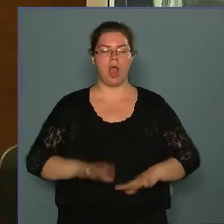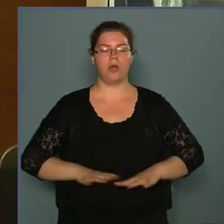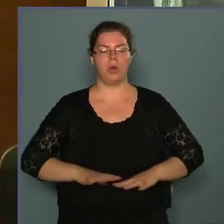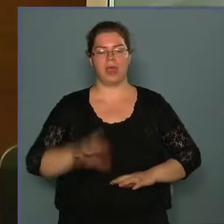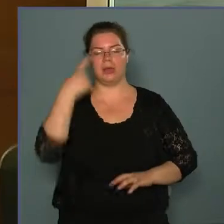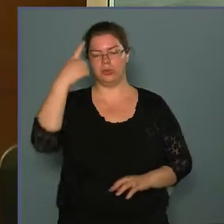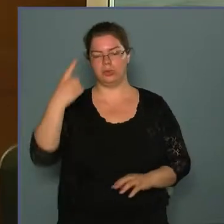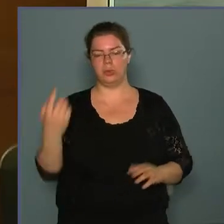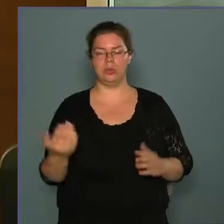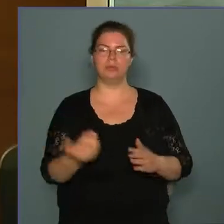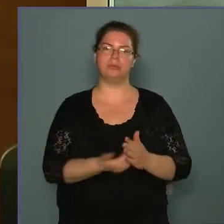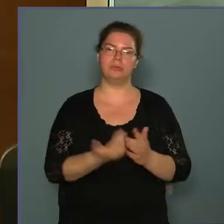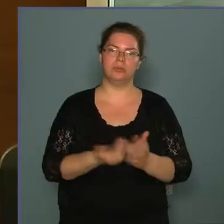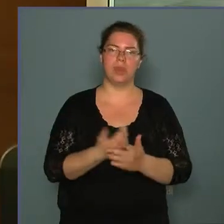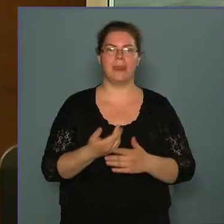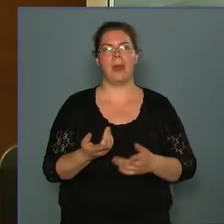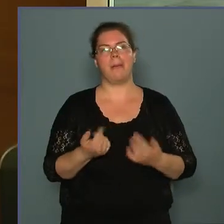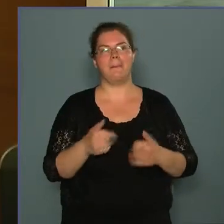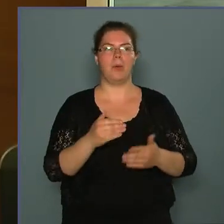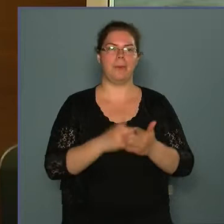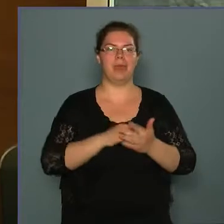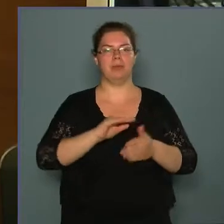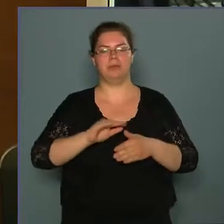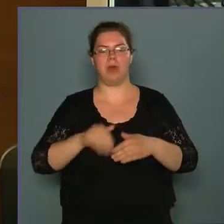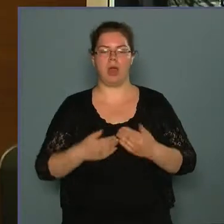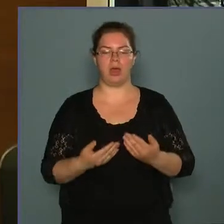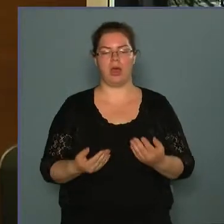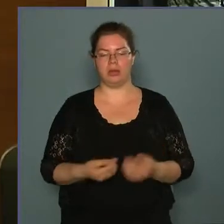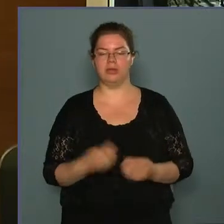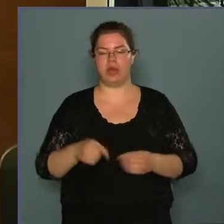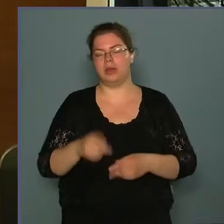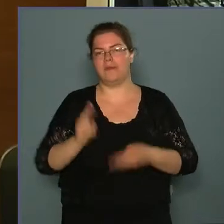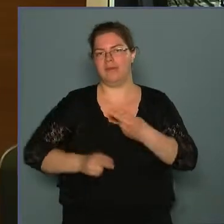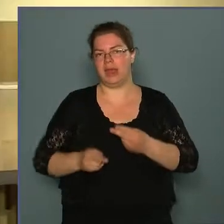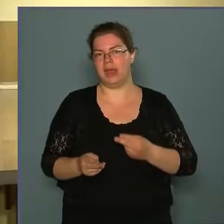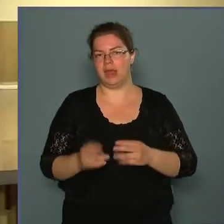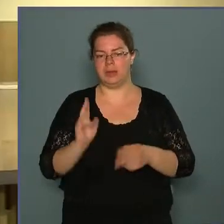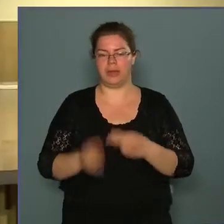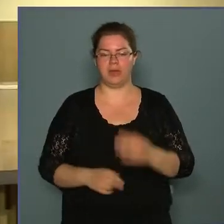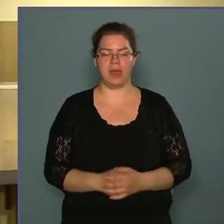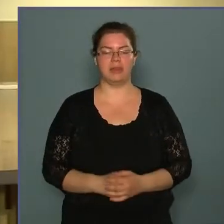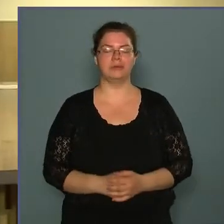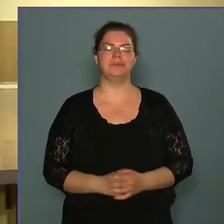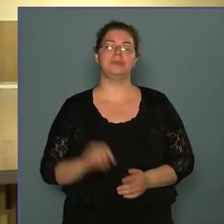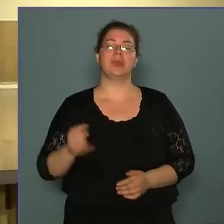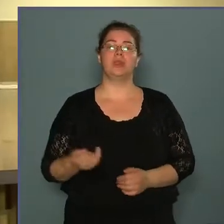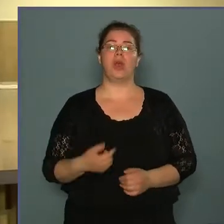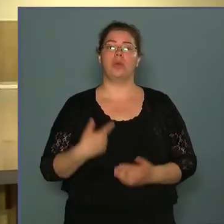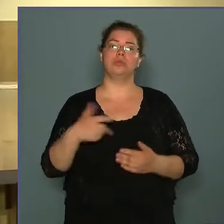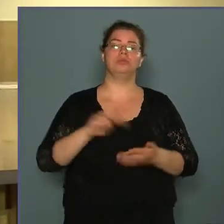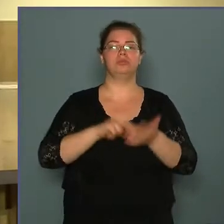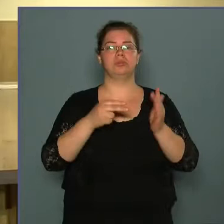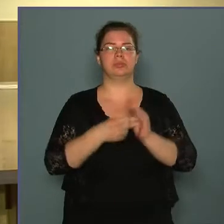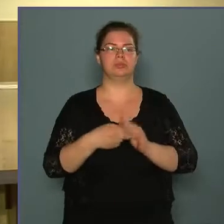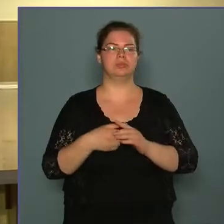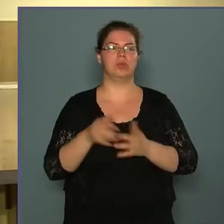újítottuk föl, abból maradt még egy kis elmaradt dolog, annak a végét fejeztük be. A 20. kerületi tűzoltó parancsnokság milyen